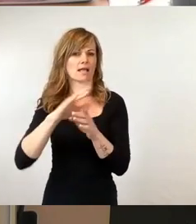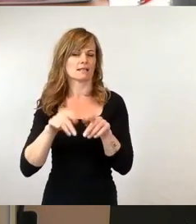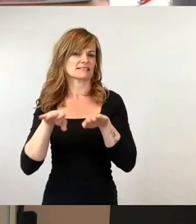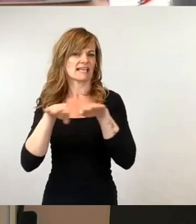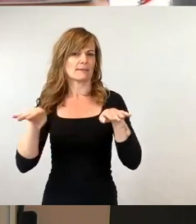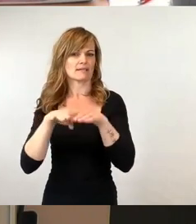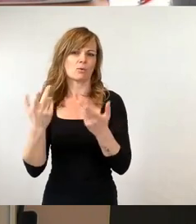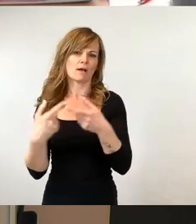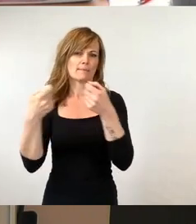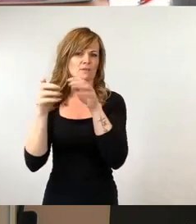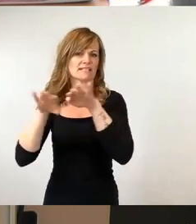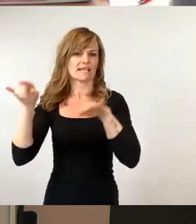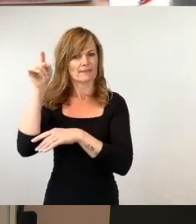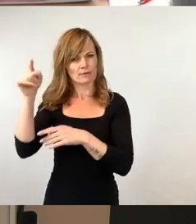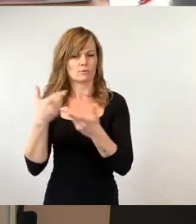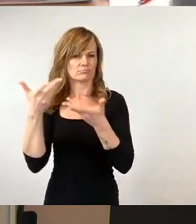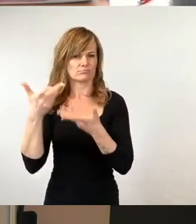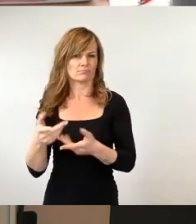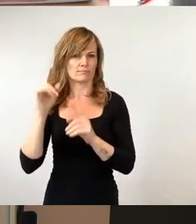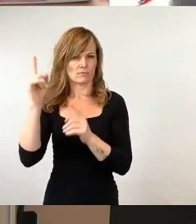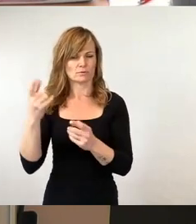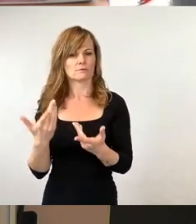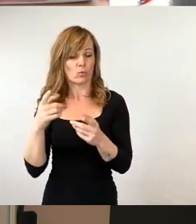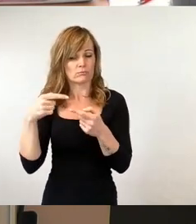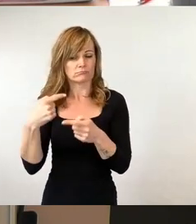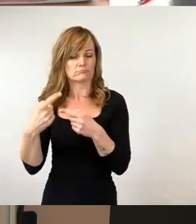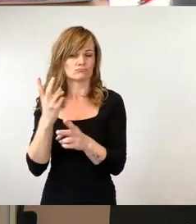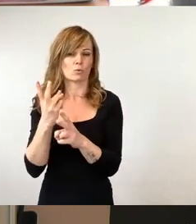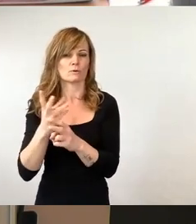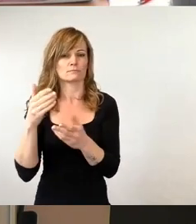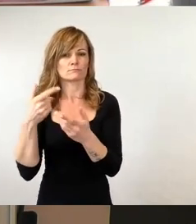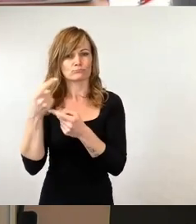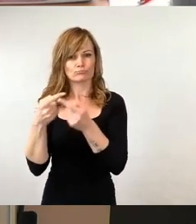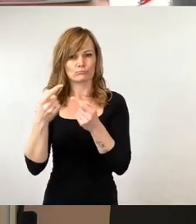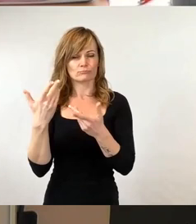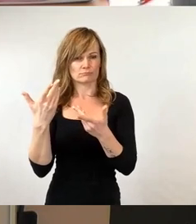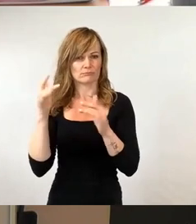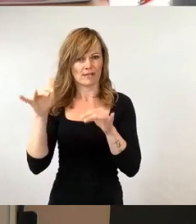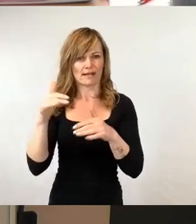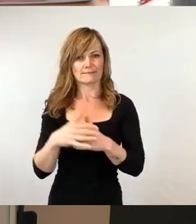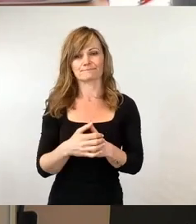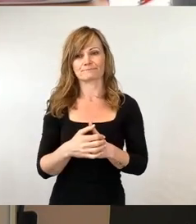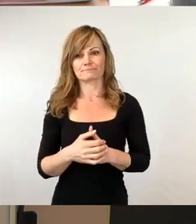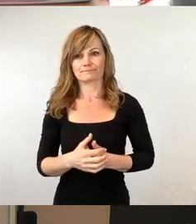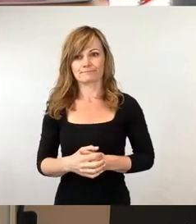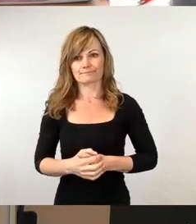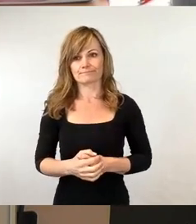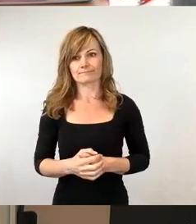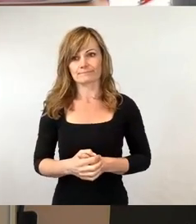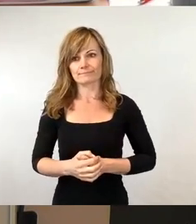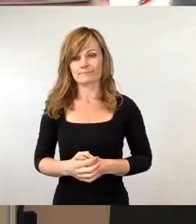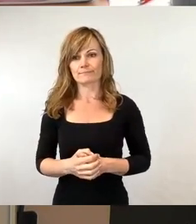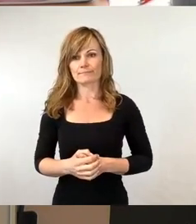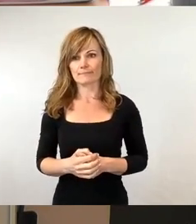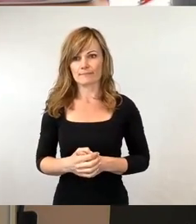diskutiert wird. Aber wie so oft bei den Freien Wählern, werfen Sie bei einer vielleicht berechtigten, oder kommen Sie bei einer vielleicht berechtigten